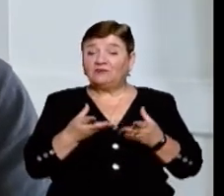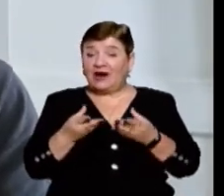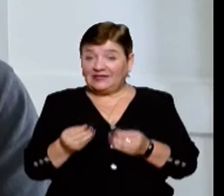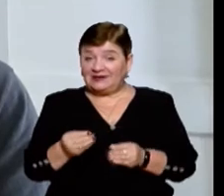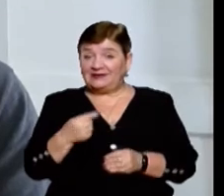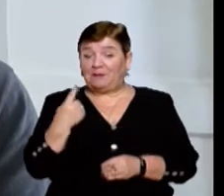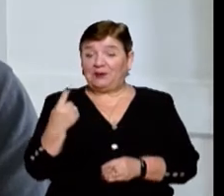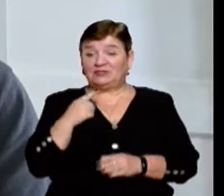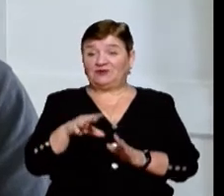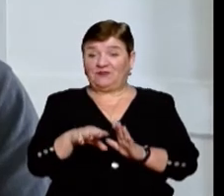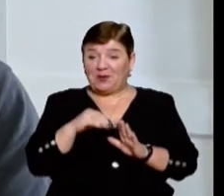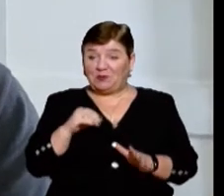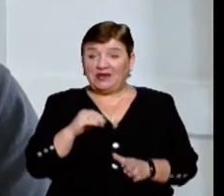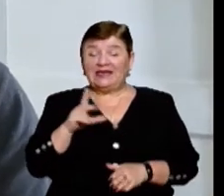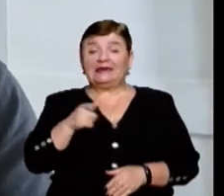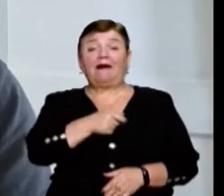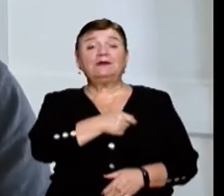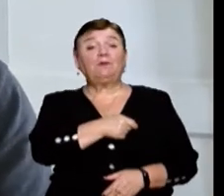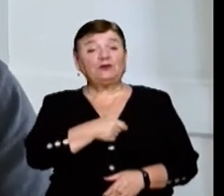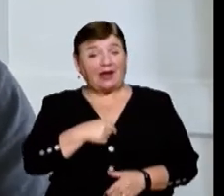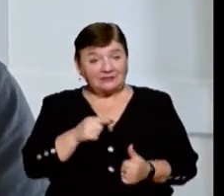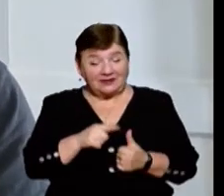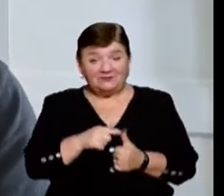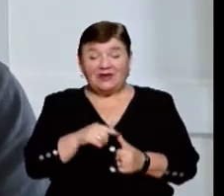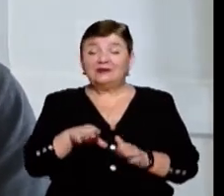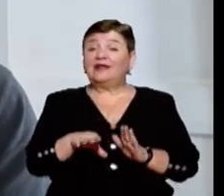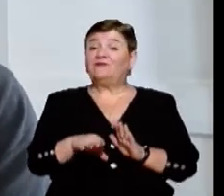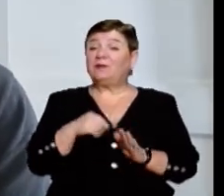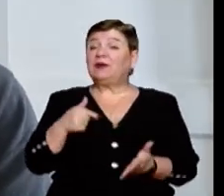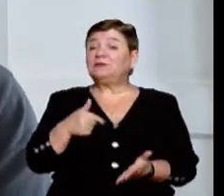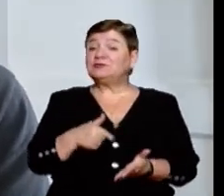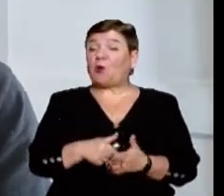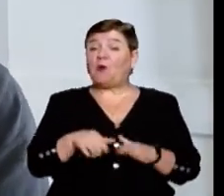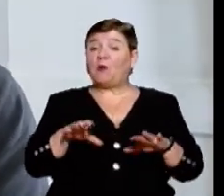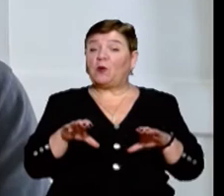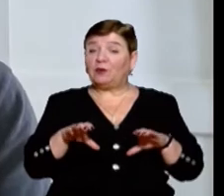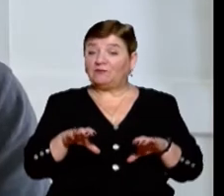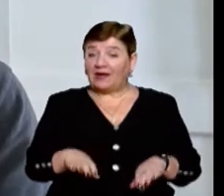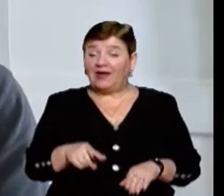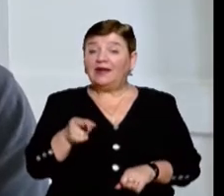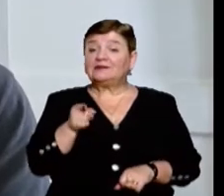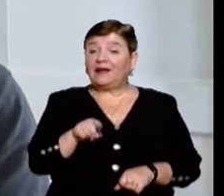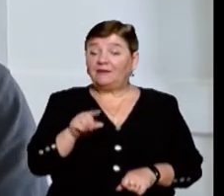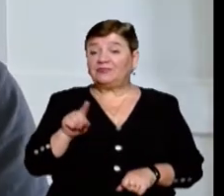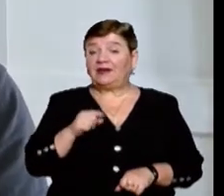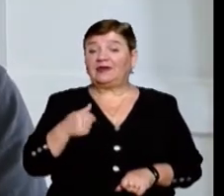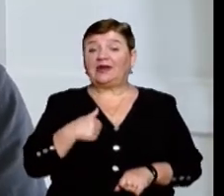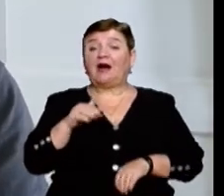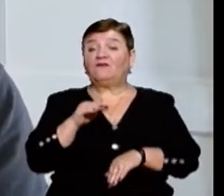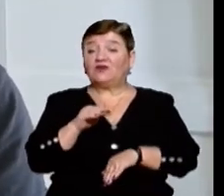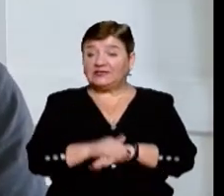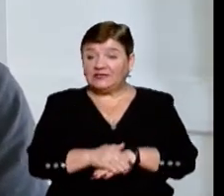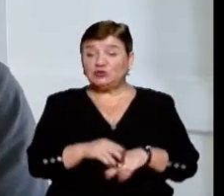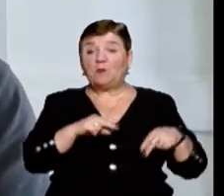на депутата, на вибір міського голови, там, де я фактично проживаю,